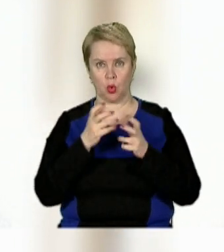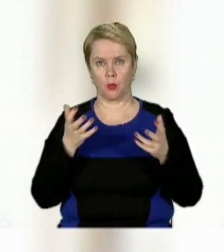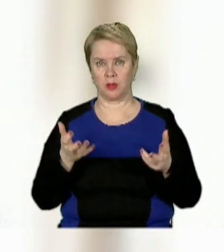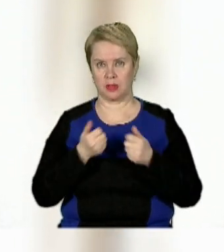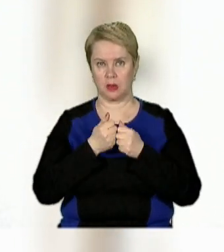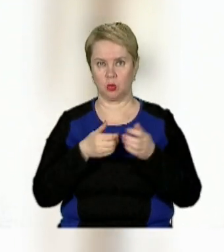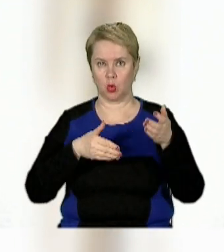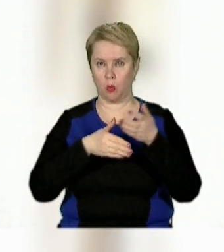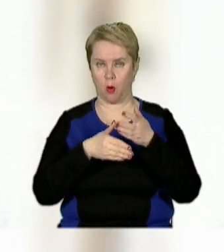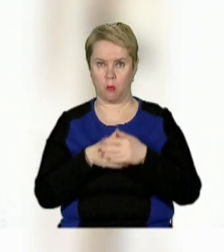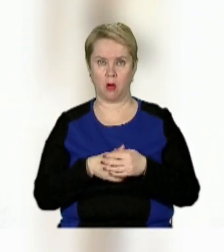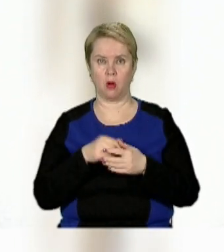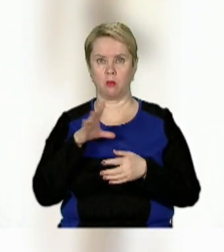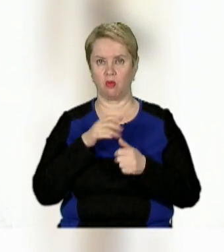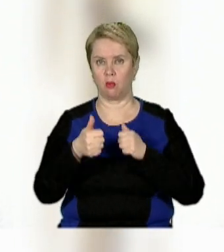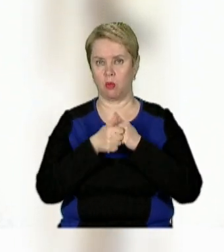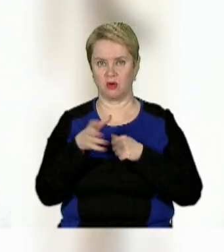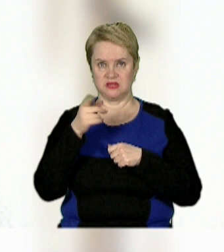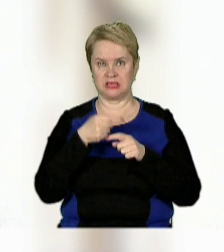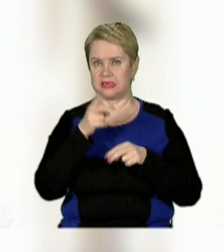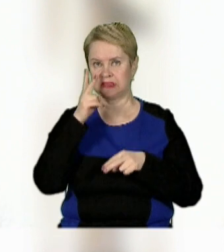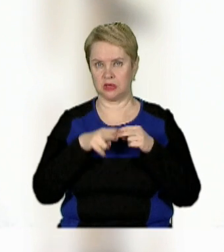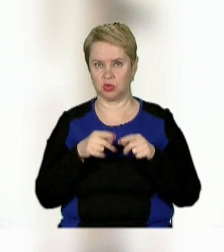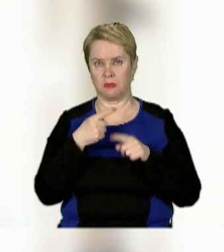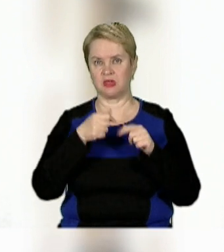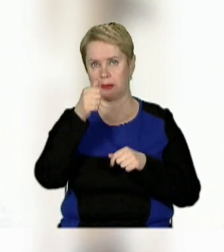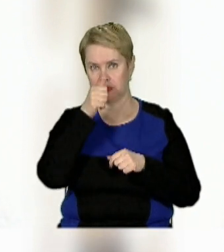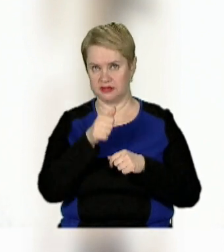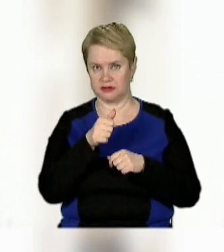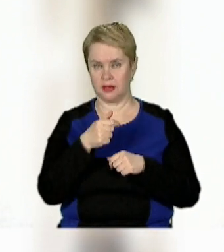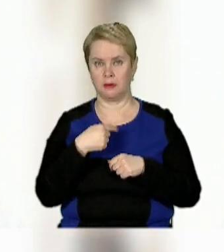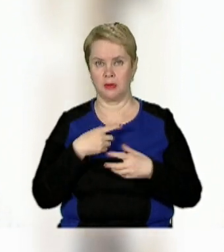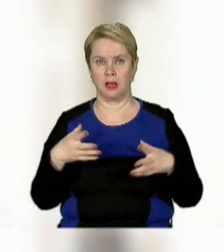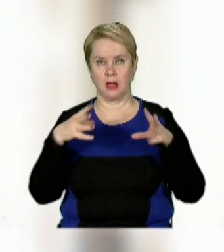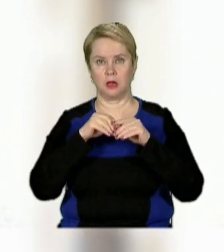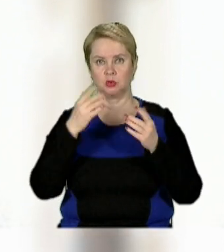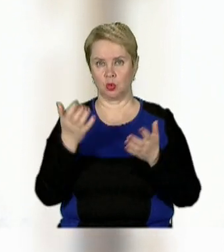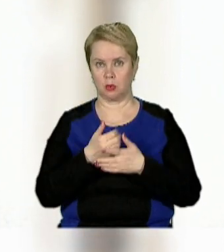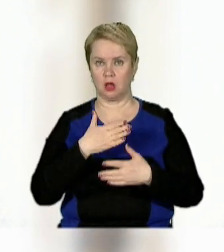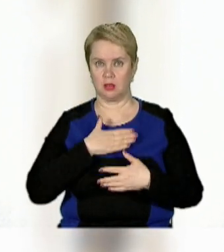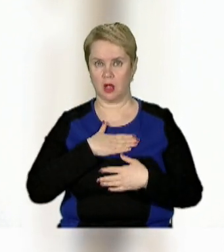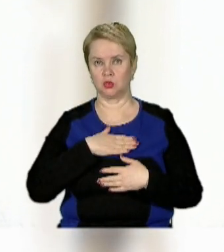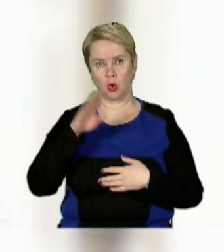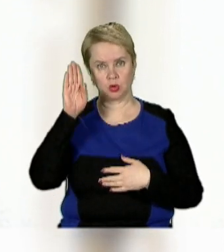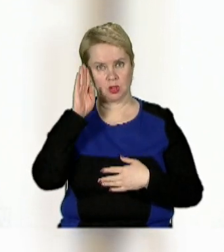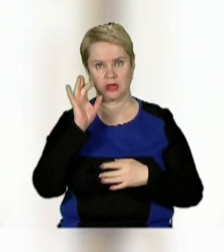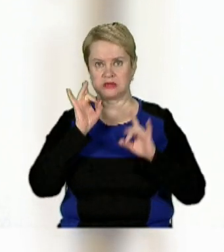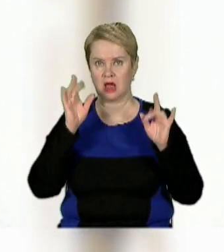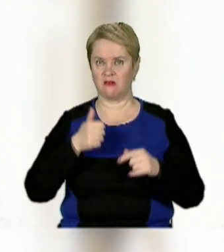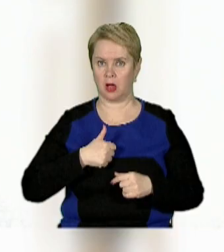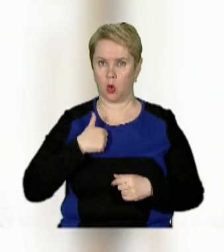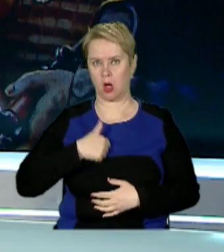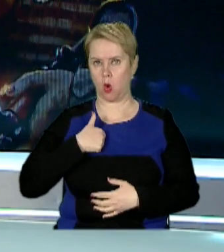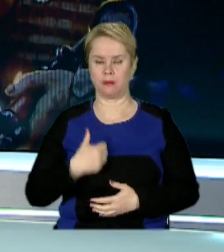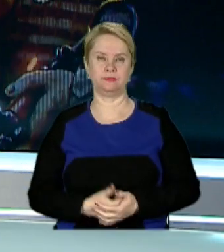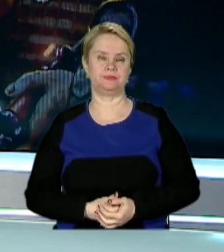підтримував і допомагав. Був поруч всі ці нескінченні півтора місяці. Ми разом знайшли нашого козака. Слава героям!